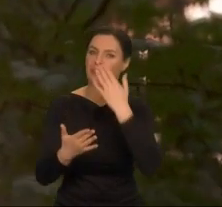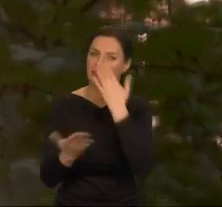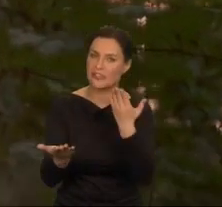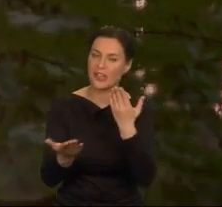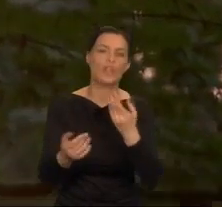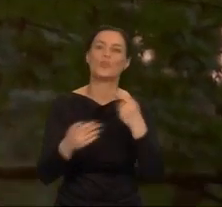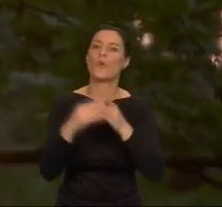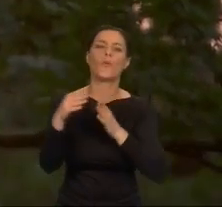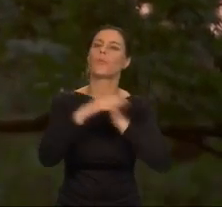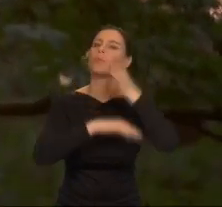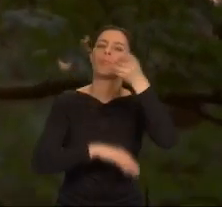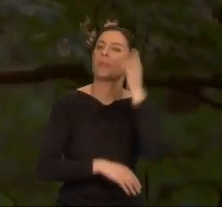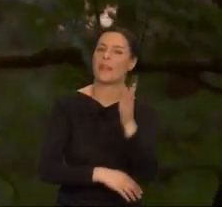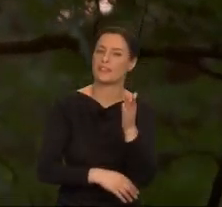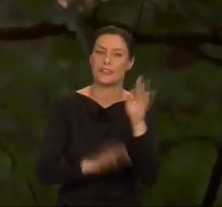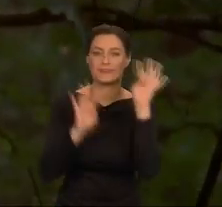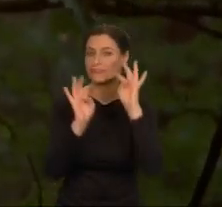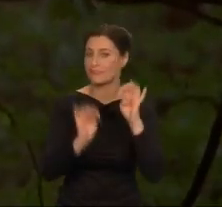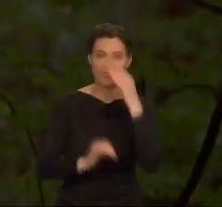oknem? Jak wiem?